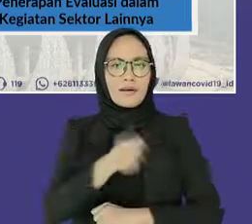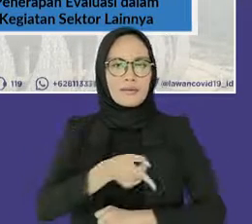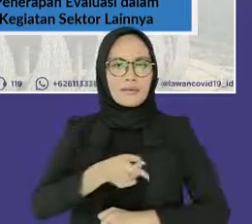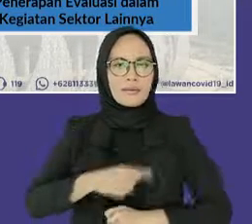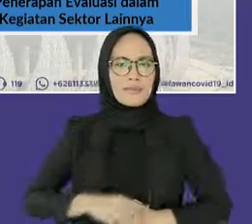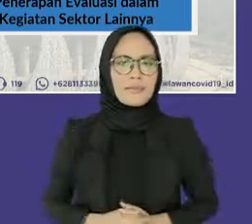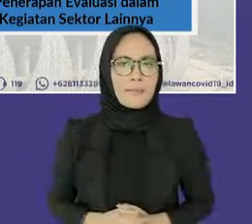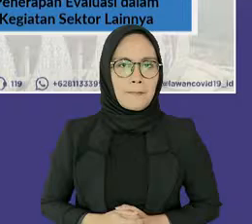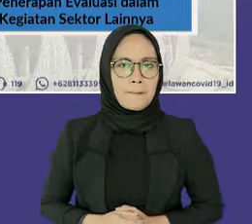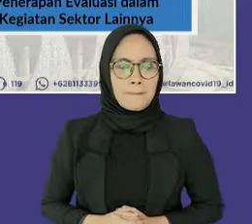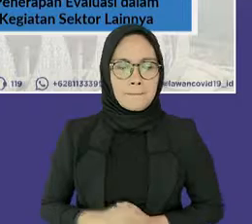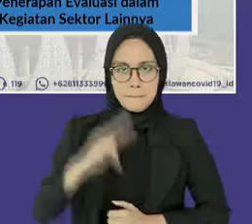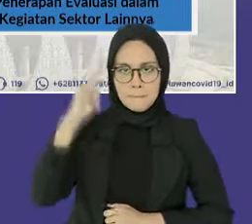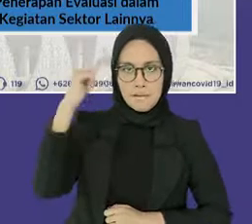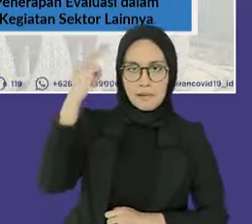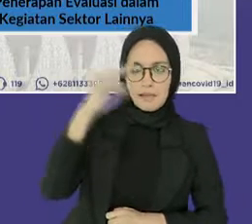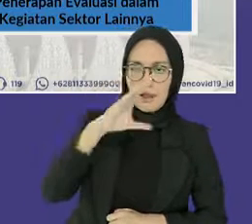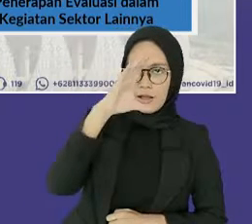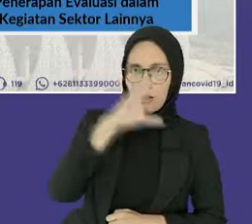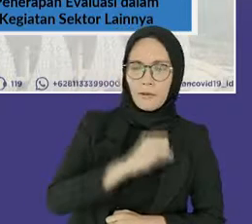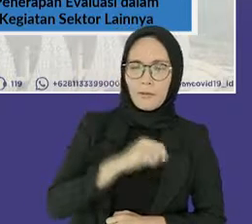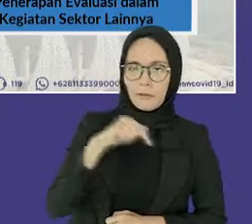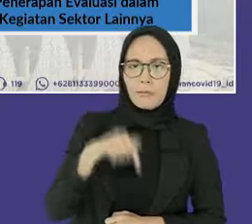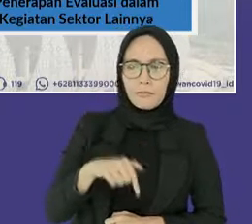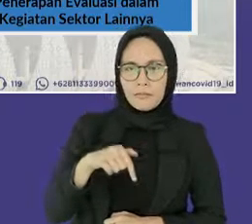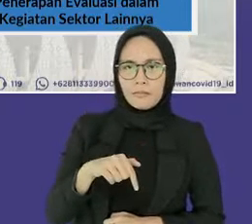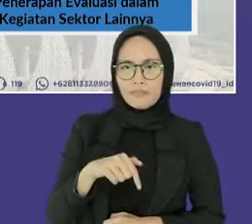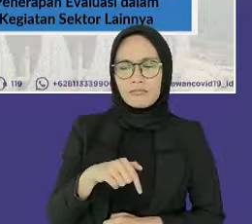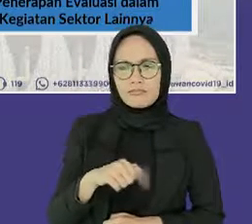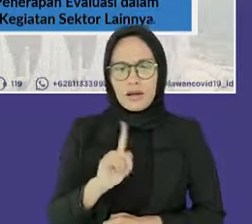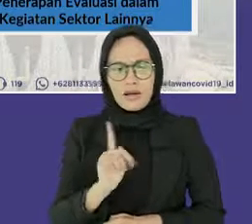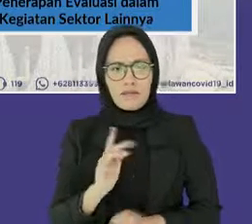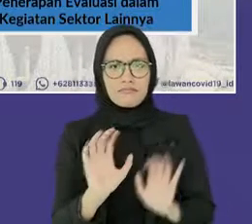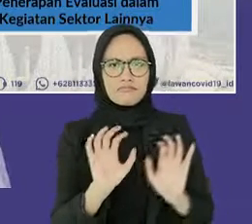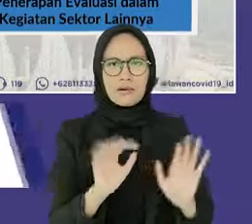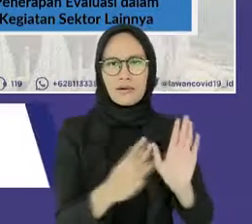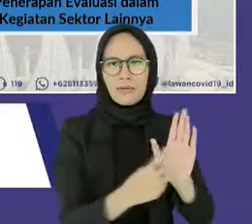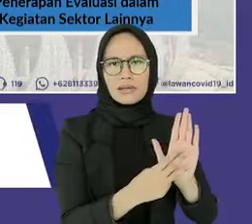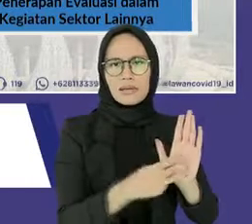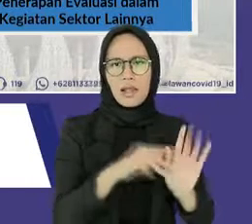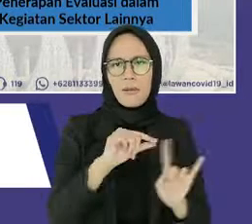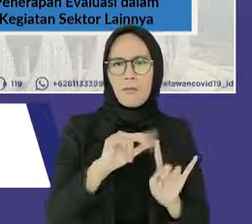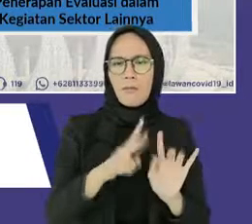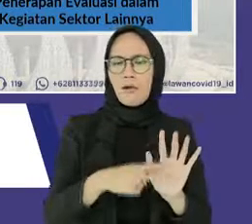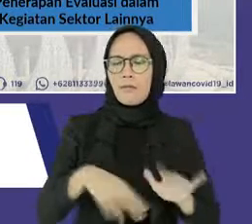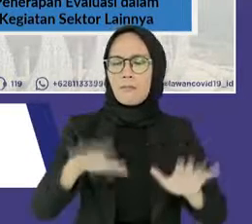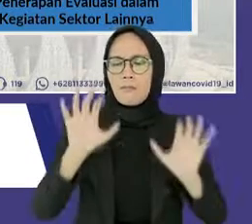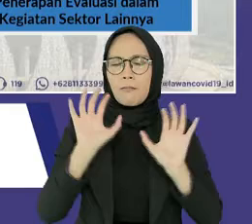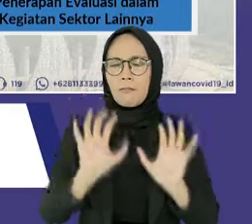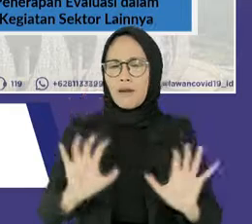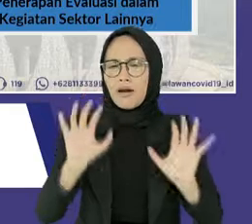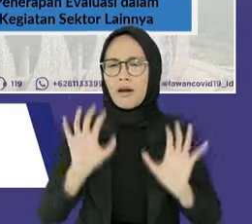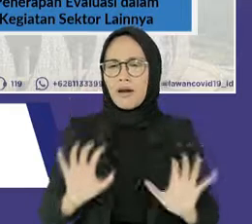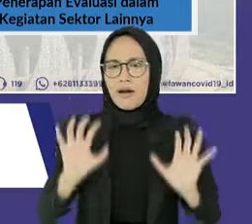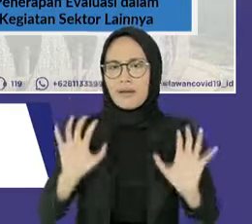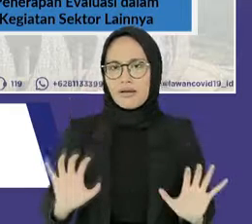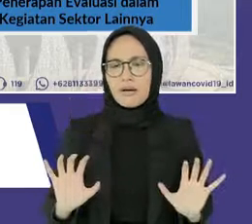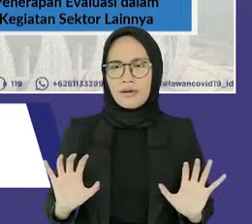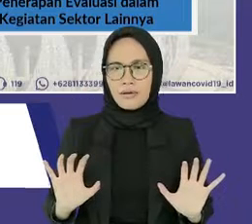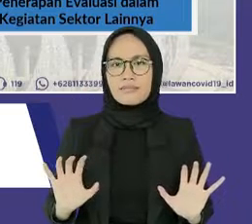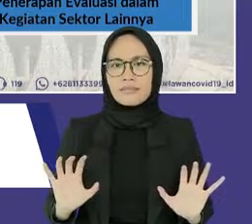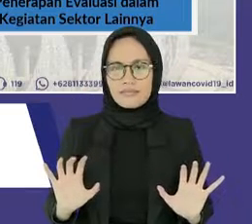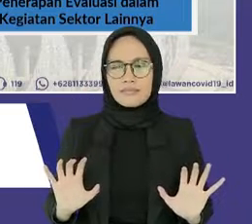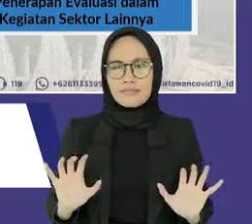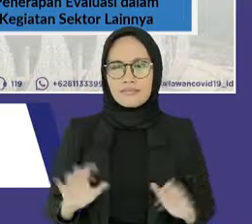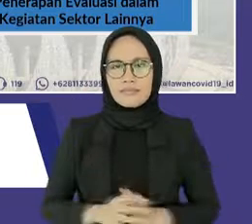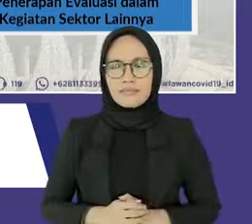menyadari bahwa keterbatasan dalam penyelenggaraan PON 20 perlu disampaikan kepada masyarakat secara transparan dengan